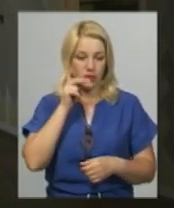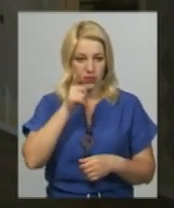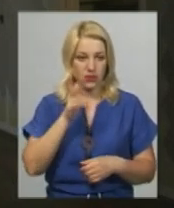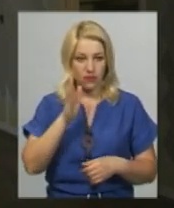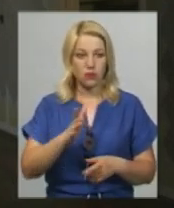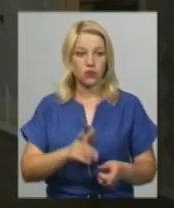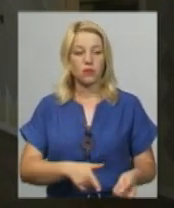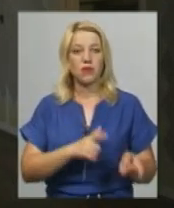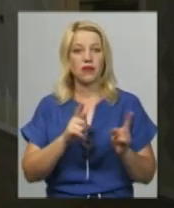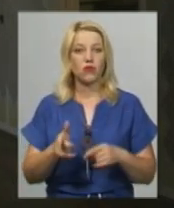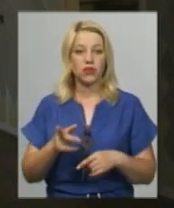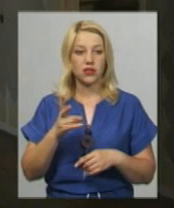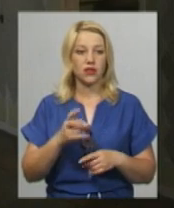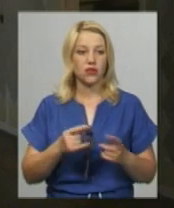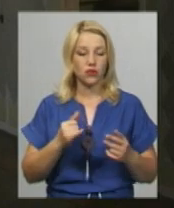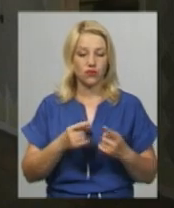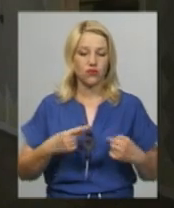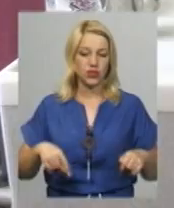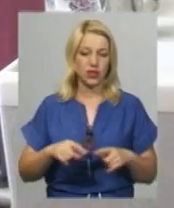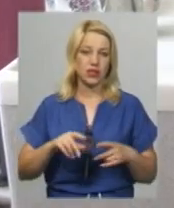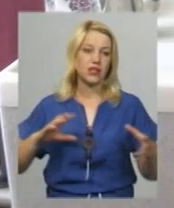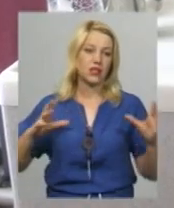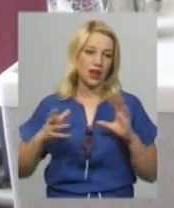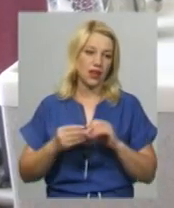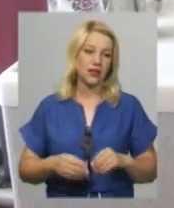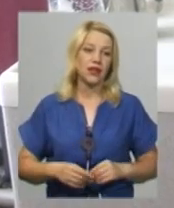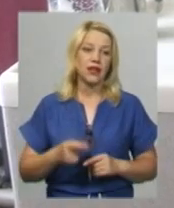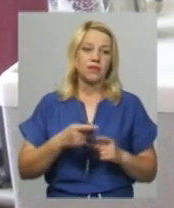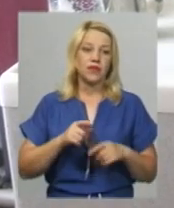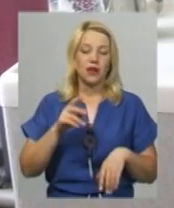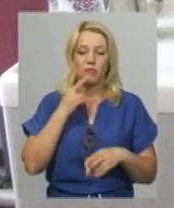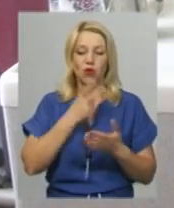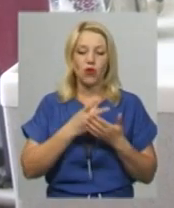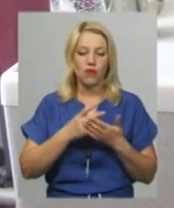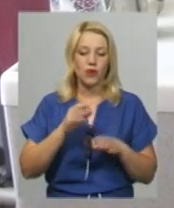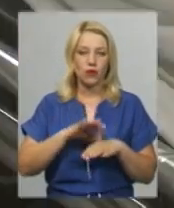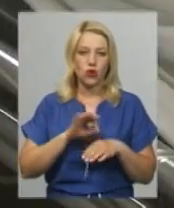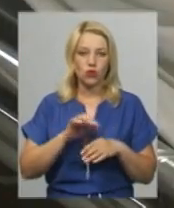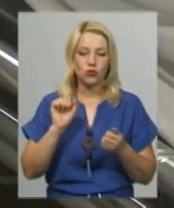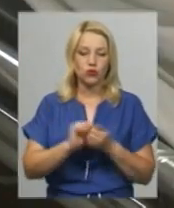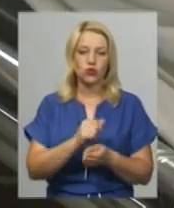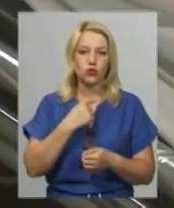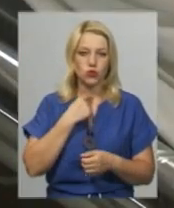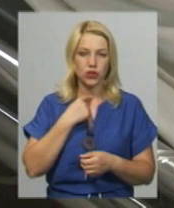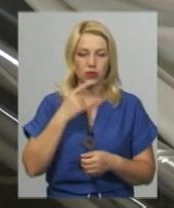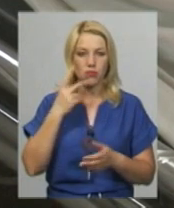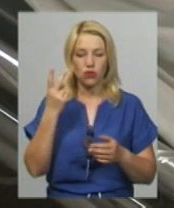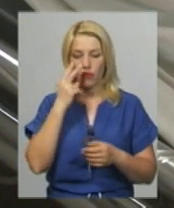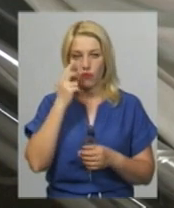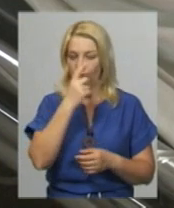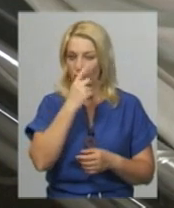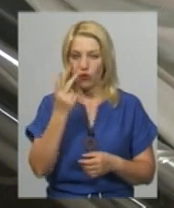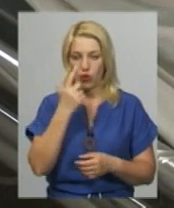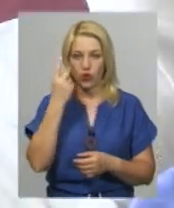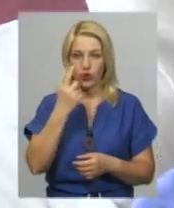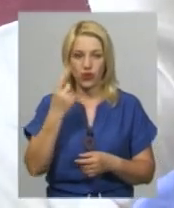переводити його в віддільнення загальне. Прояви хвороби починаються з сухості в роті, погіршення зору, двоюння в очах, потім починаються